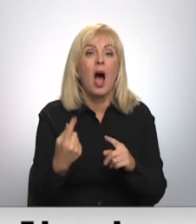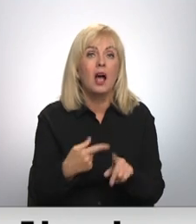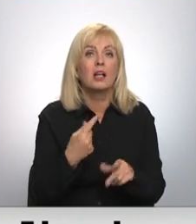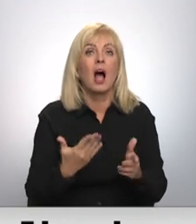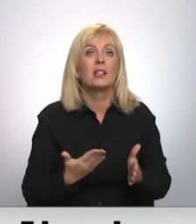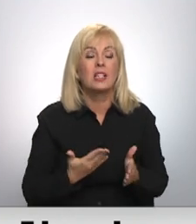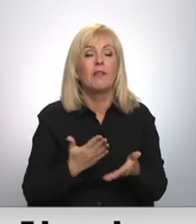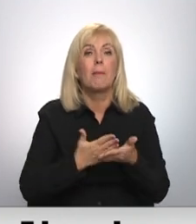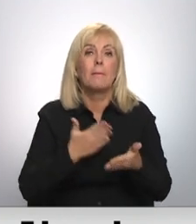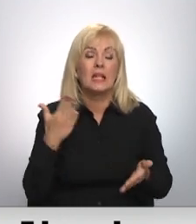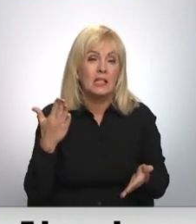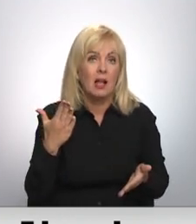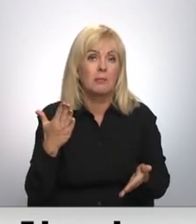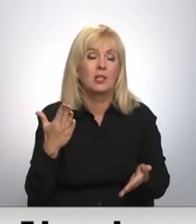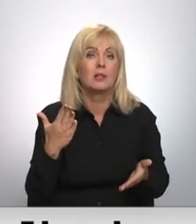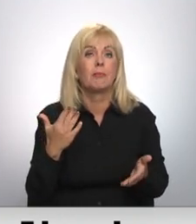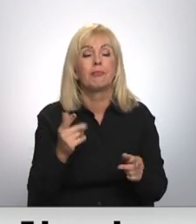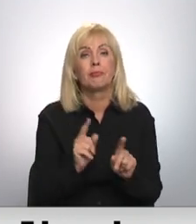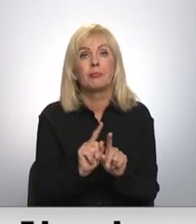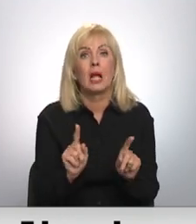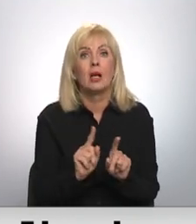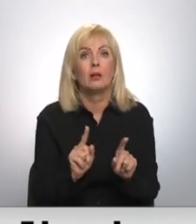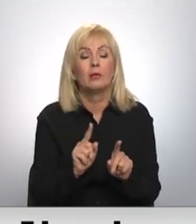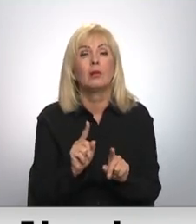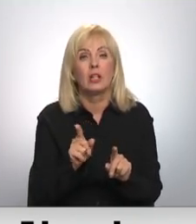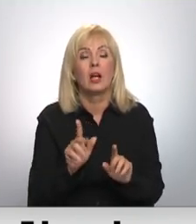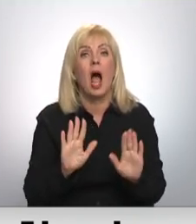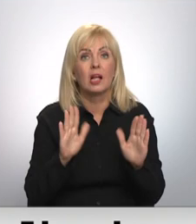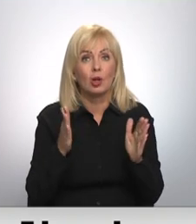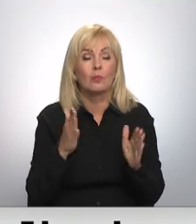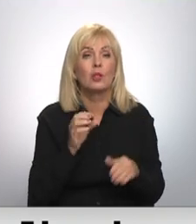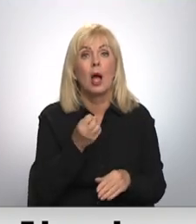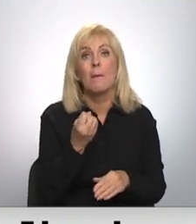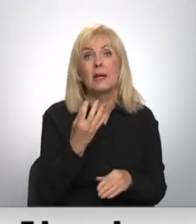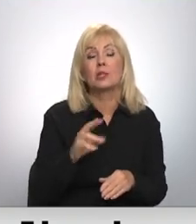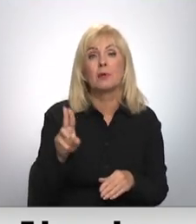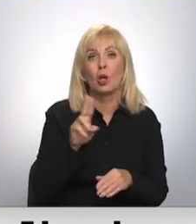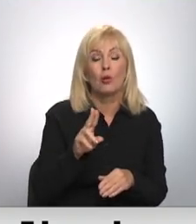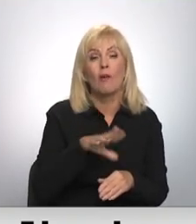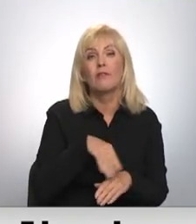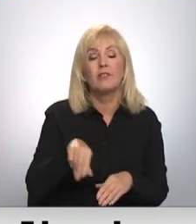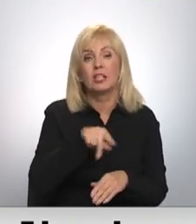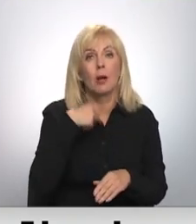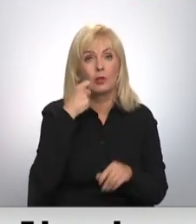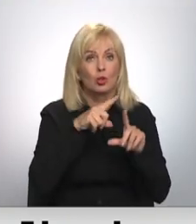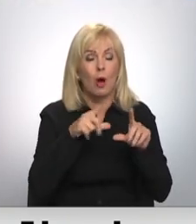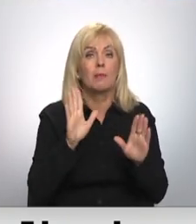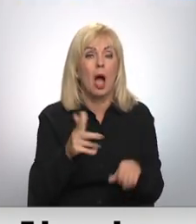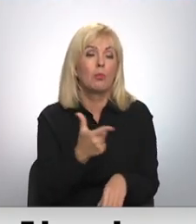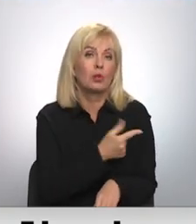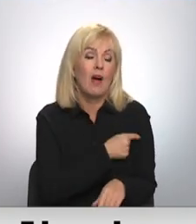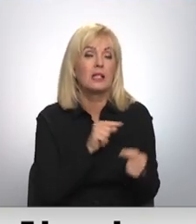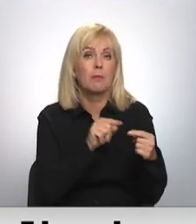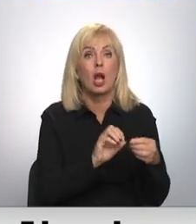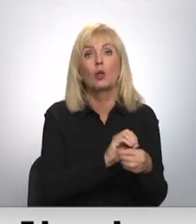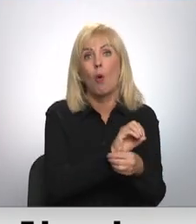dzīvē bīstamos gadījumos. No 15. novembra visiem zobārstiem būs jābūt vakcinētiem pret